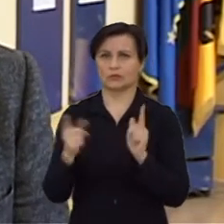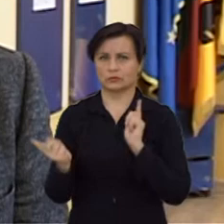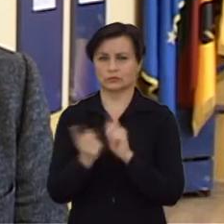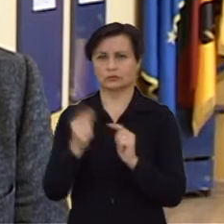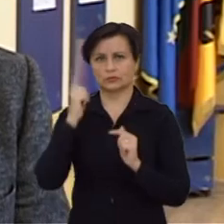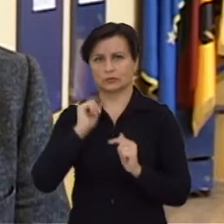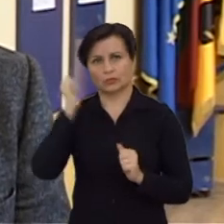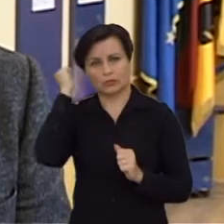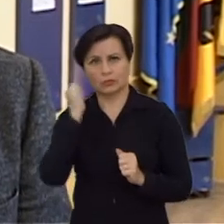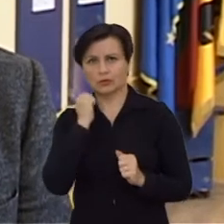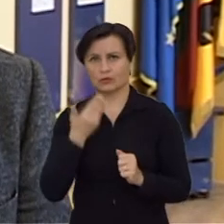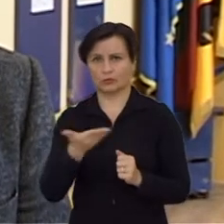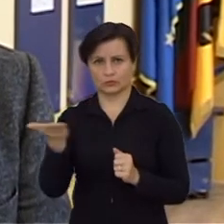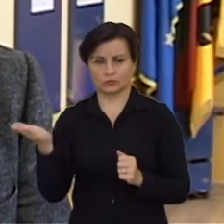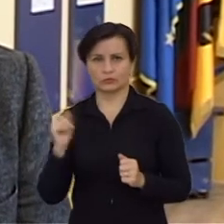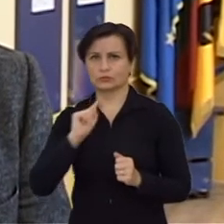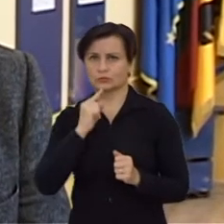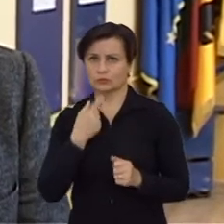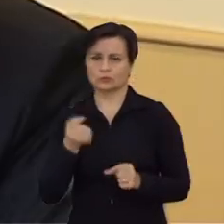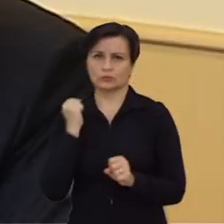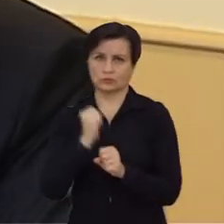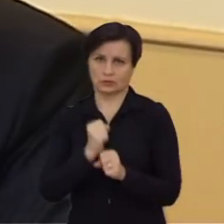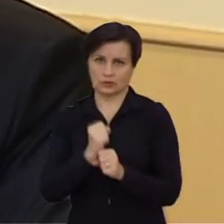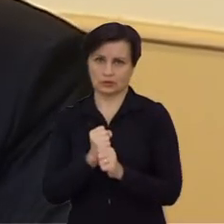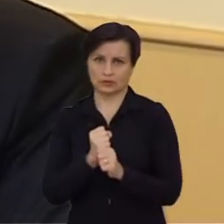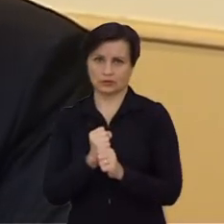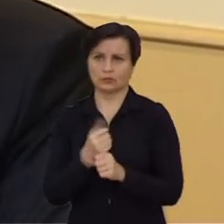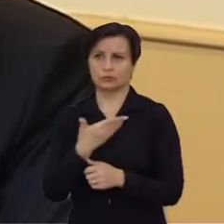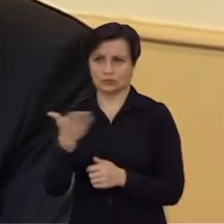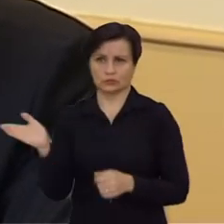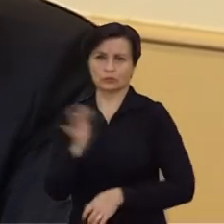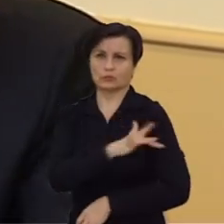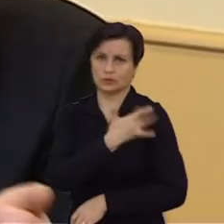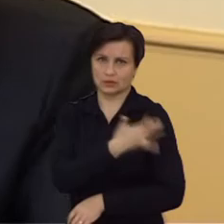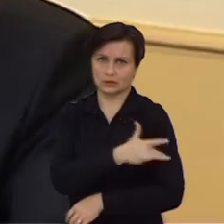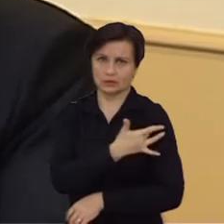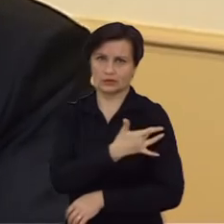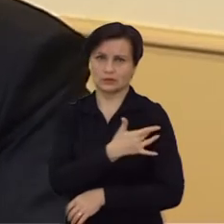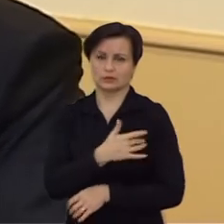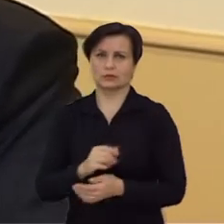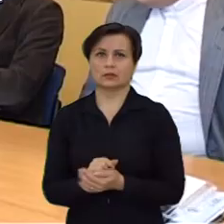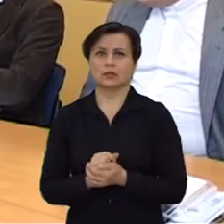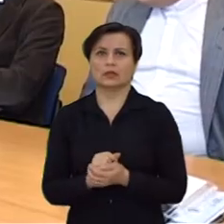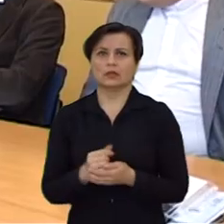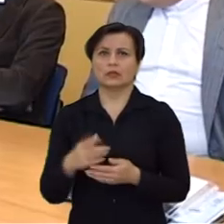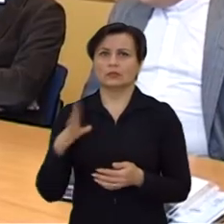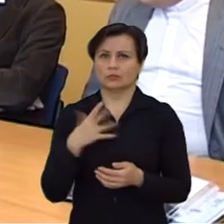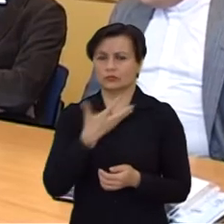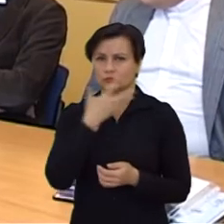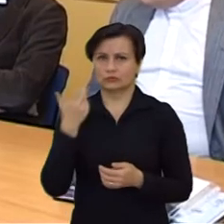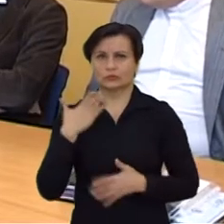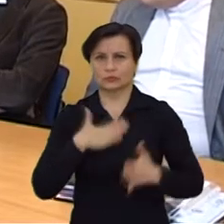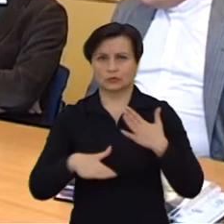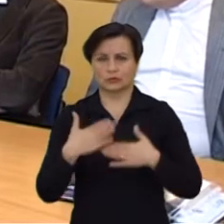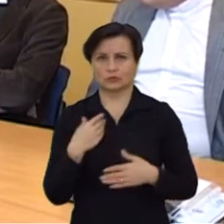padėkot už jų. Tikrai sunku tą darbą atliekamą už tą tarnystę, kurią jie vykdo. Taigi